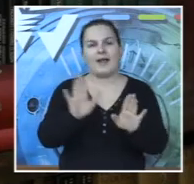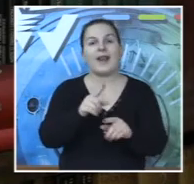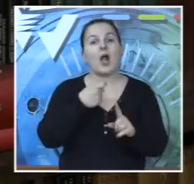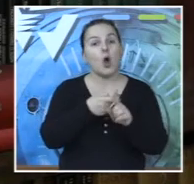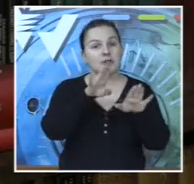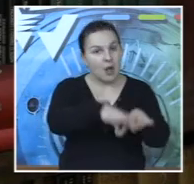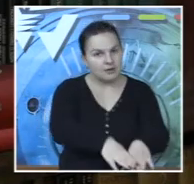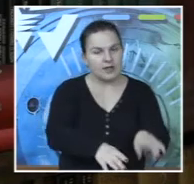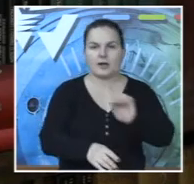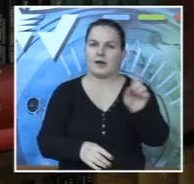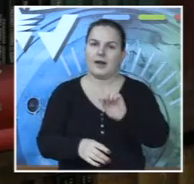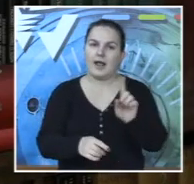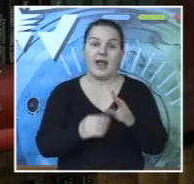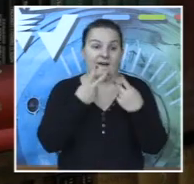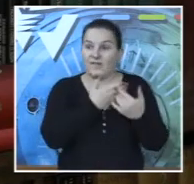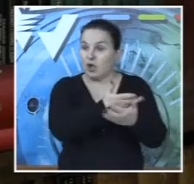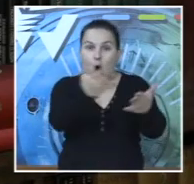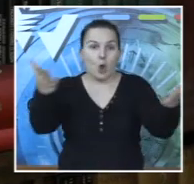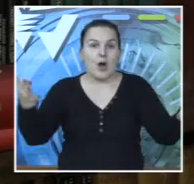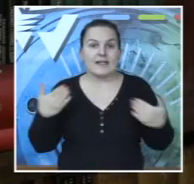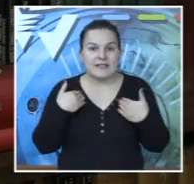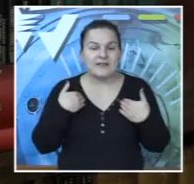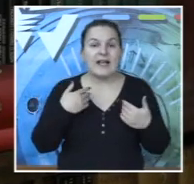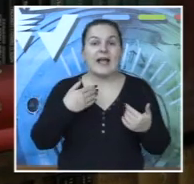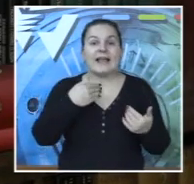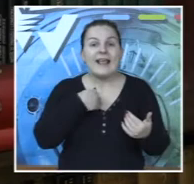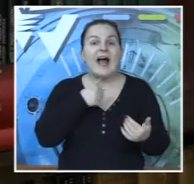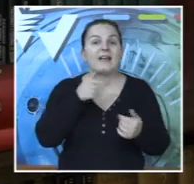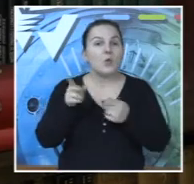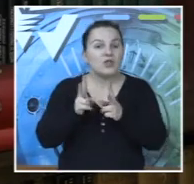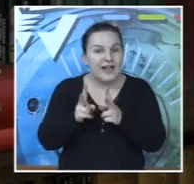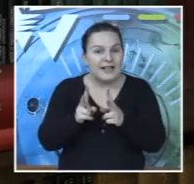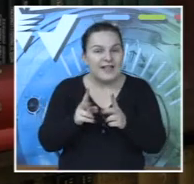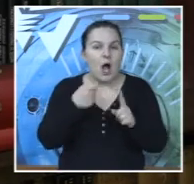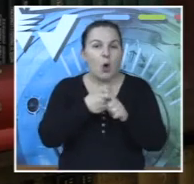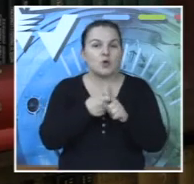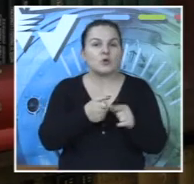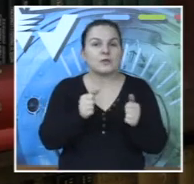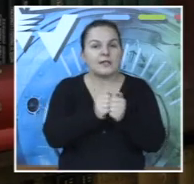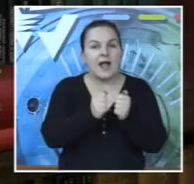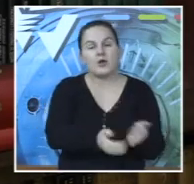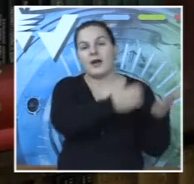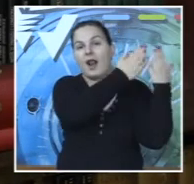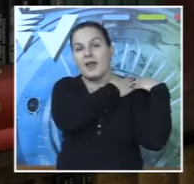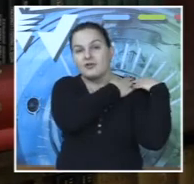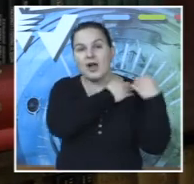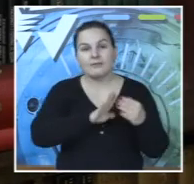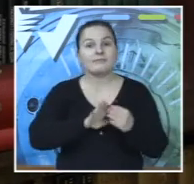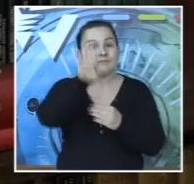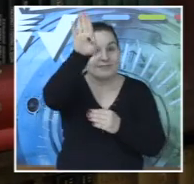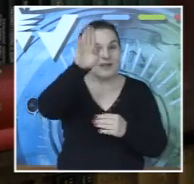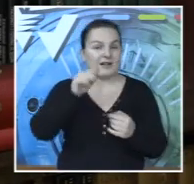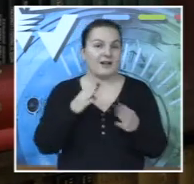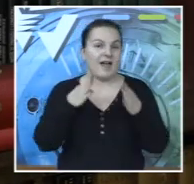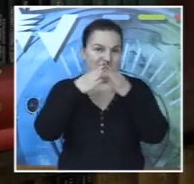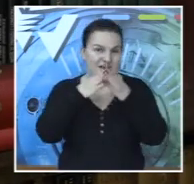Kostu ostaviti, vidi koliko nas je, tako da je ona i ja Kostu iznijeli na leđima na crni vrh, njegova